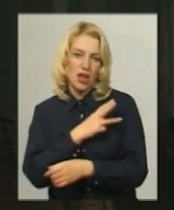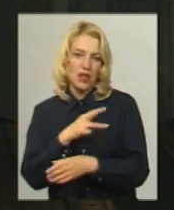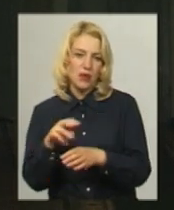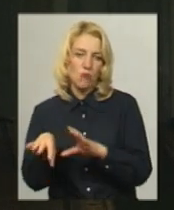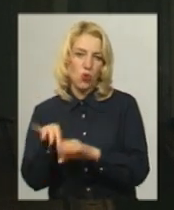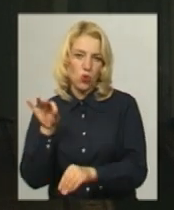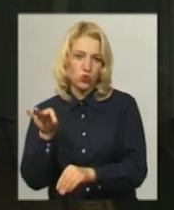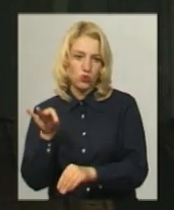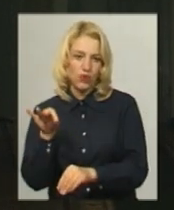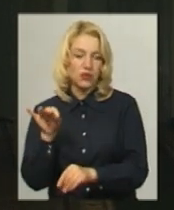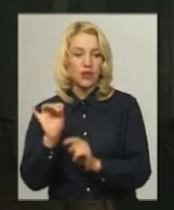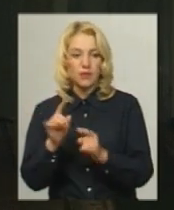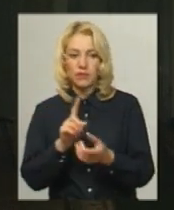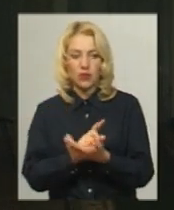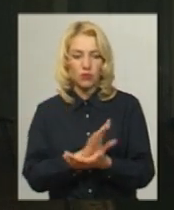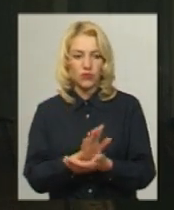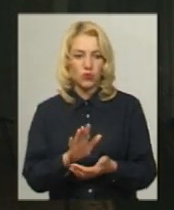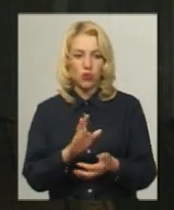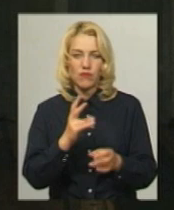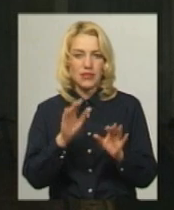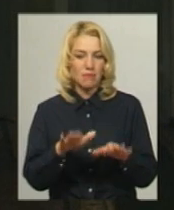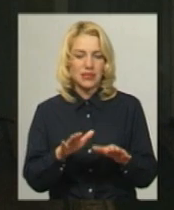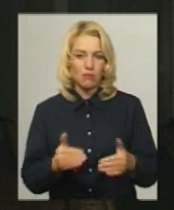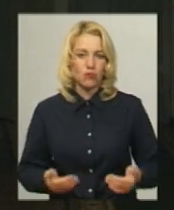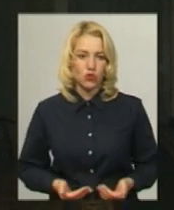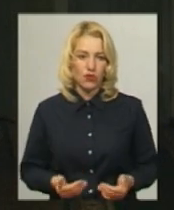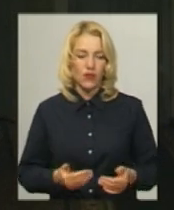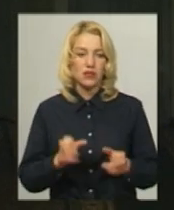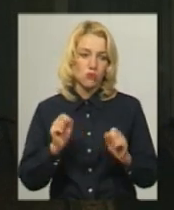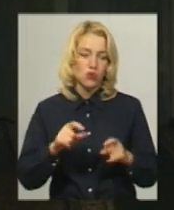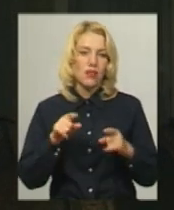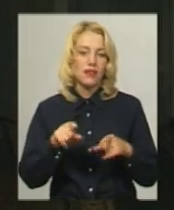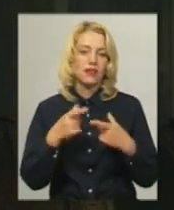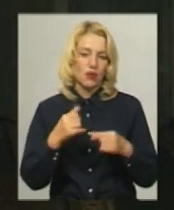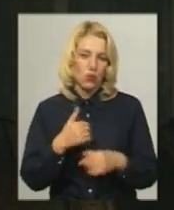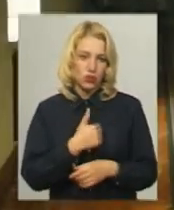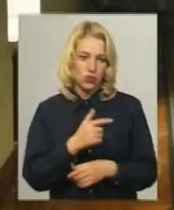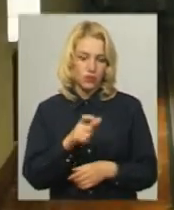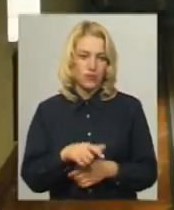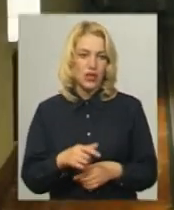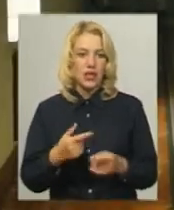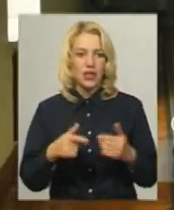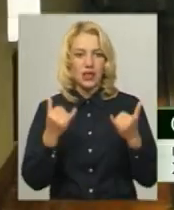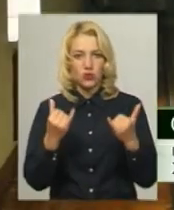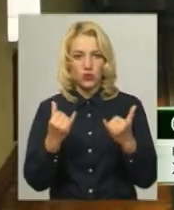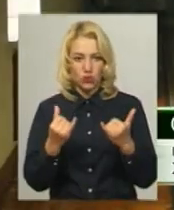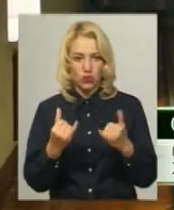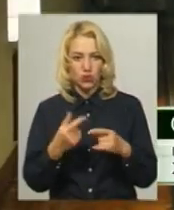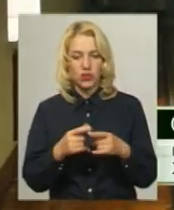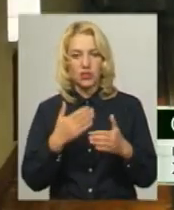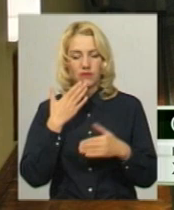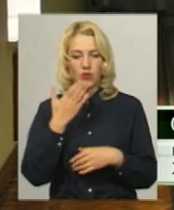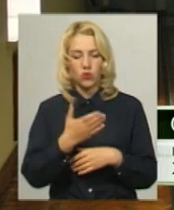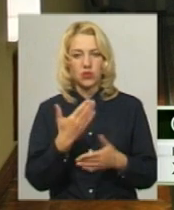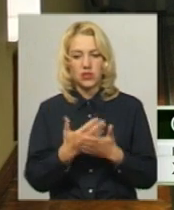виборець. Не обов'язково за місцем проживання, а можна там, де бажає проголосувати. На сьогодні звернулося